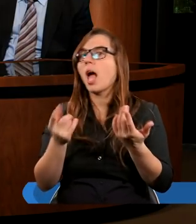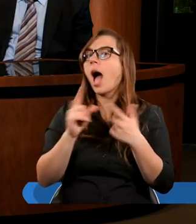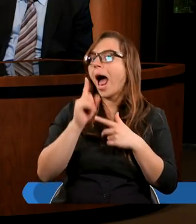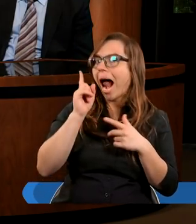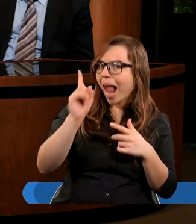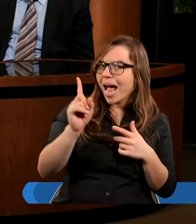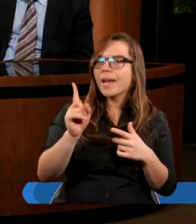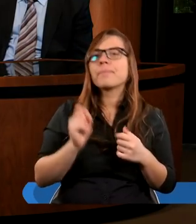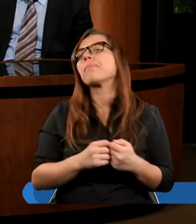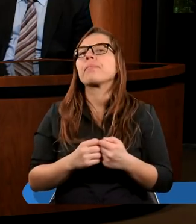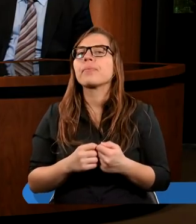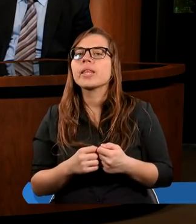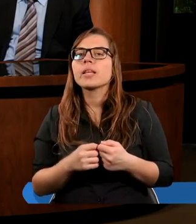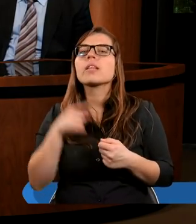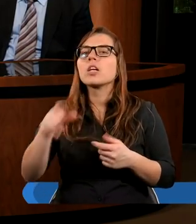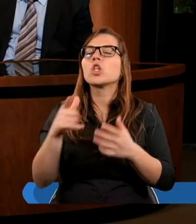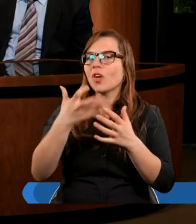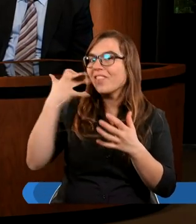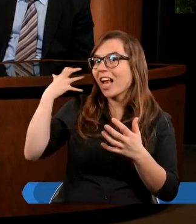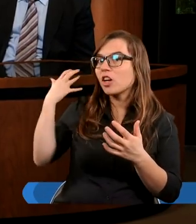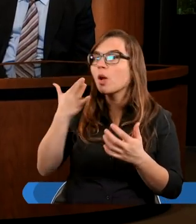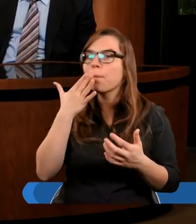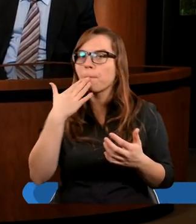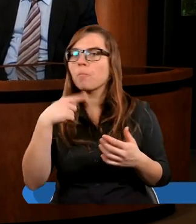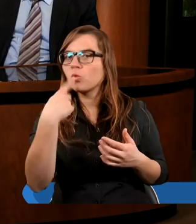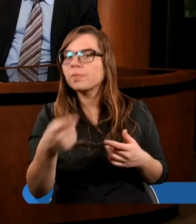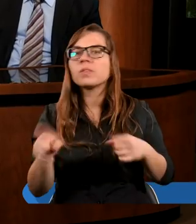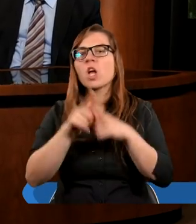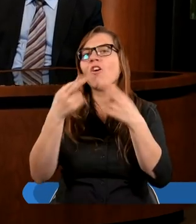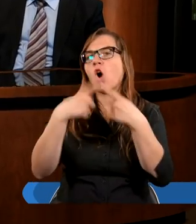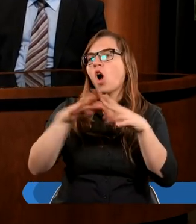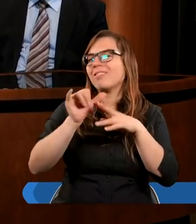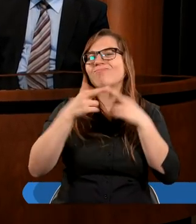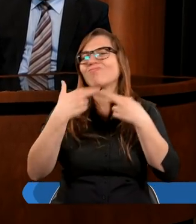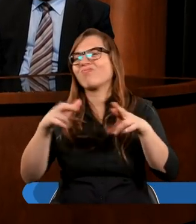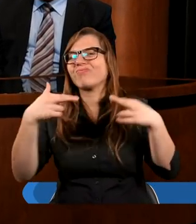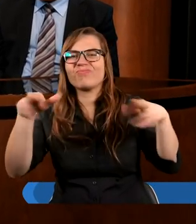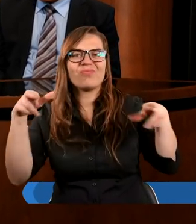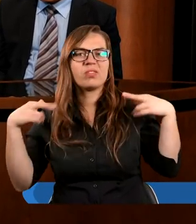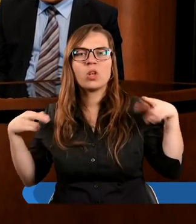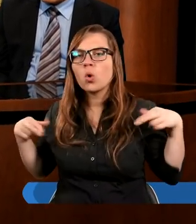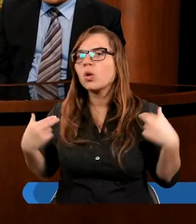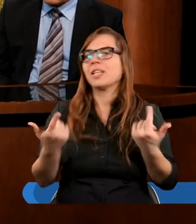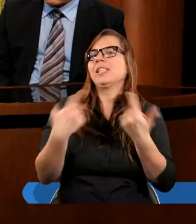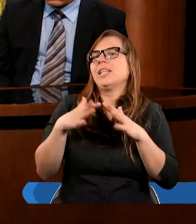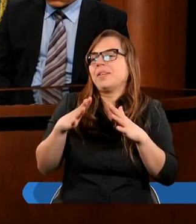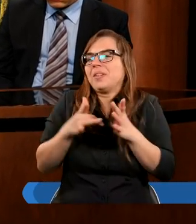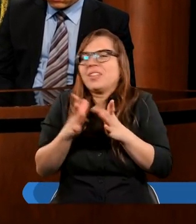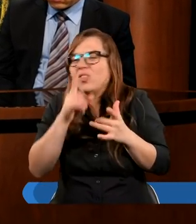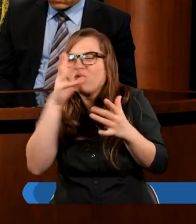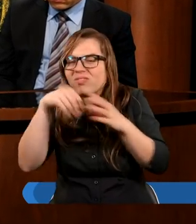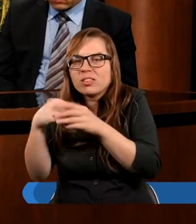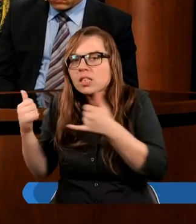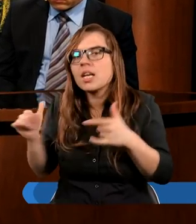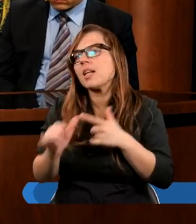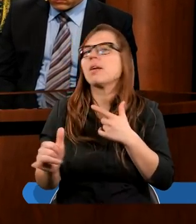Ale też tak jak wcześniej wspomniałam, w Kościele jest różnorodność, tak? Różnych ludzi, kultur. I jakby